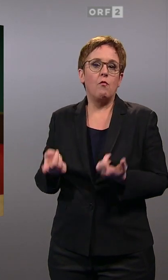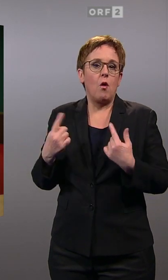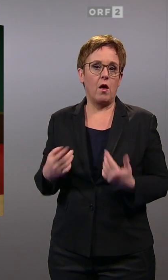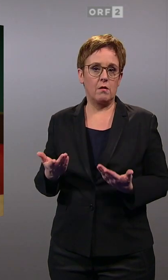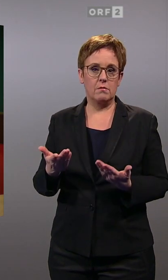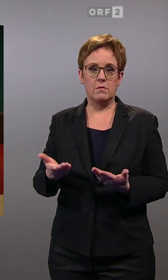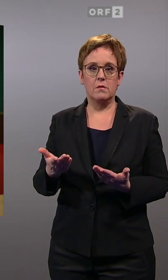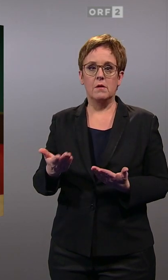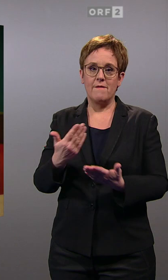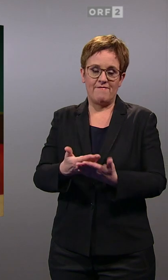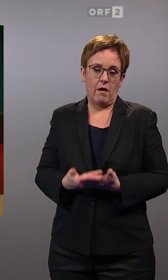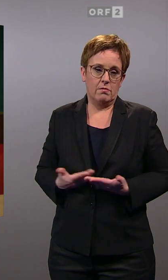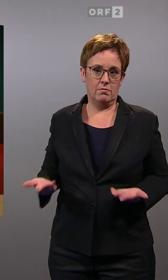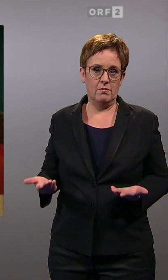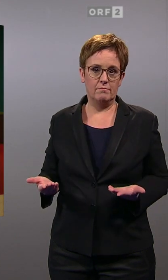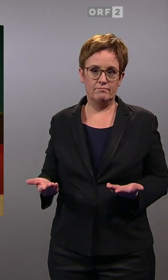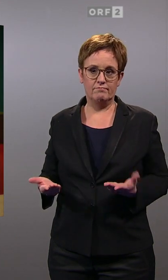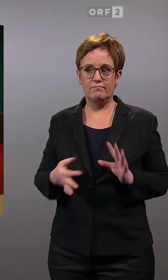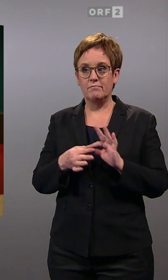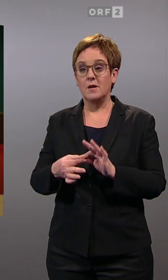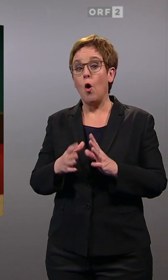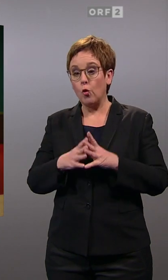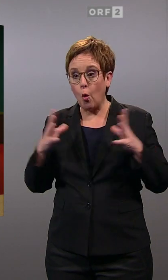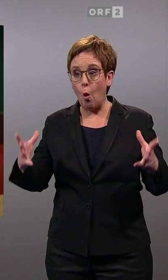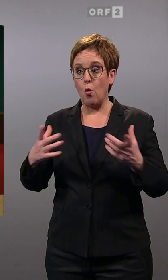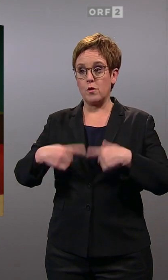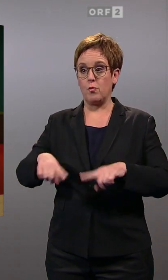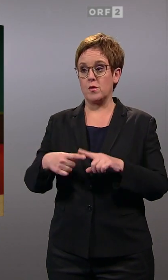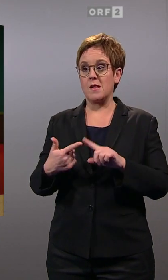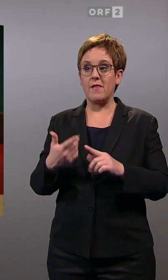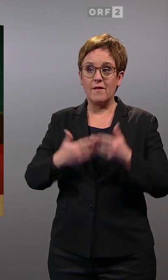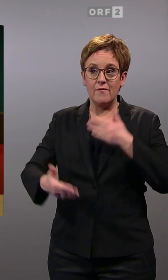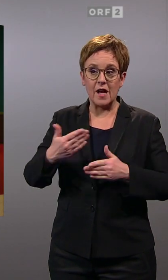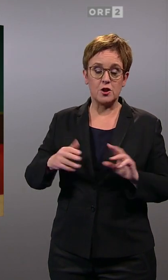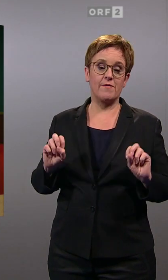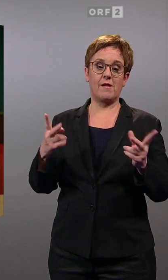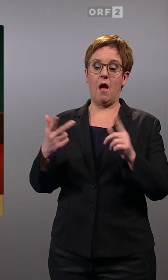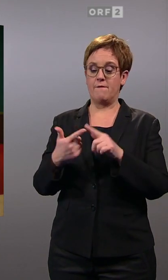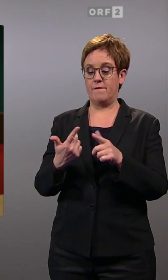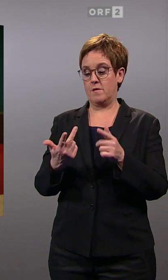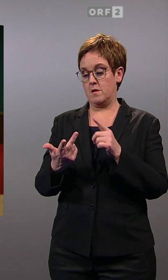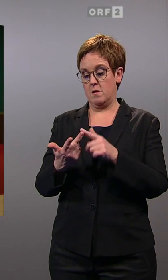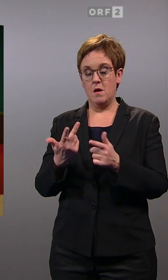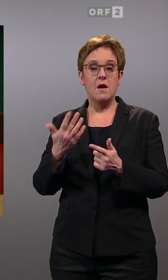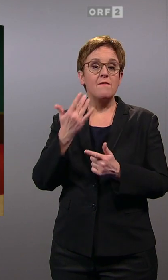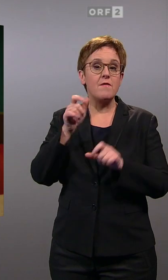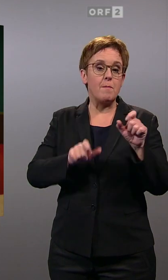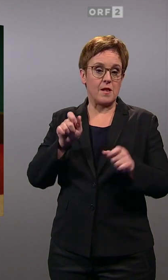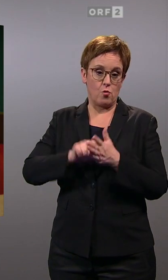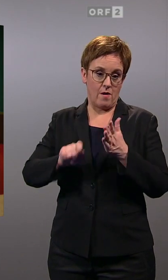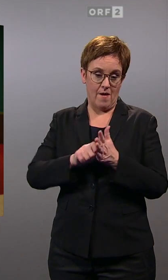den Fakten. Von der Größe, von der Wirtschaftskraft, von der Anzahl der Wähler.